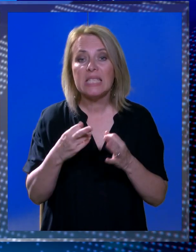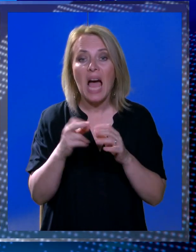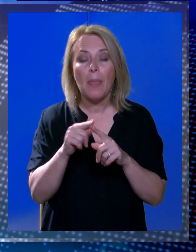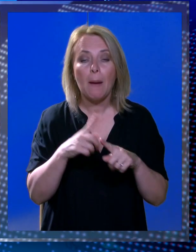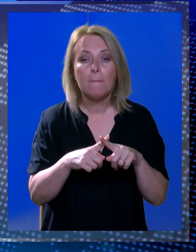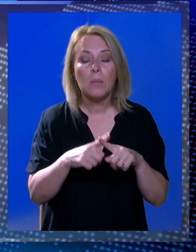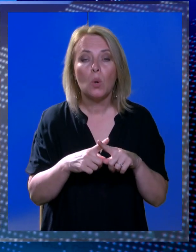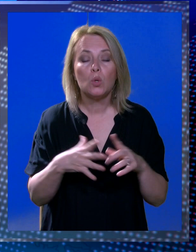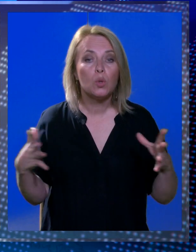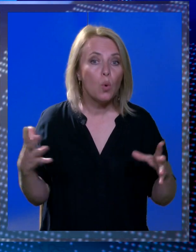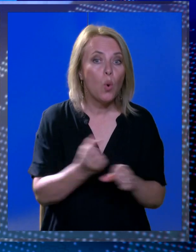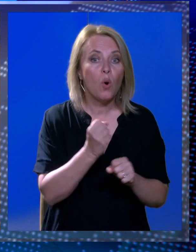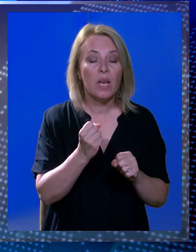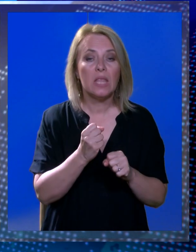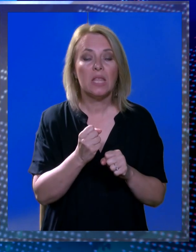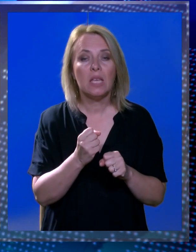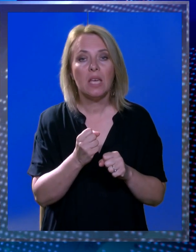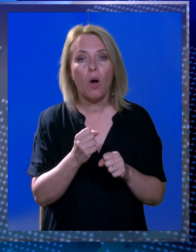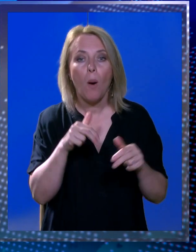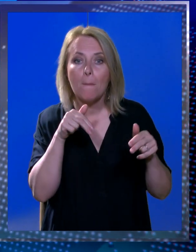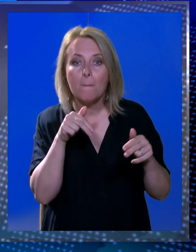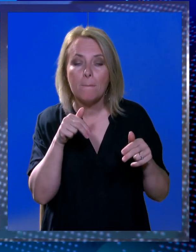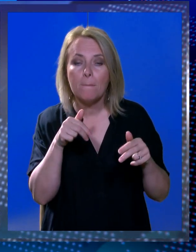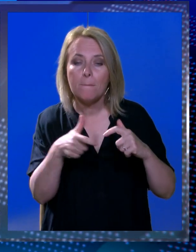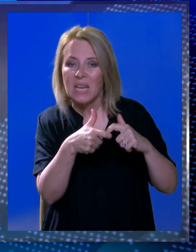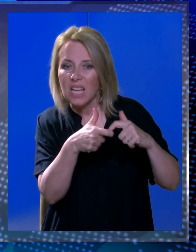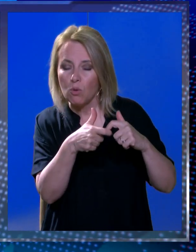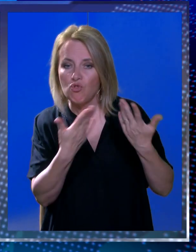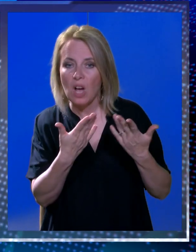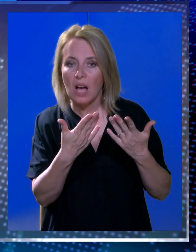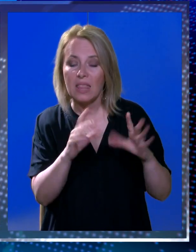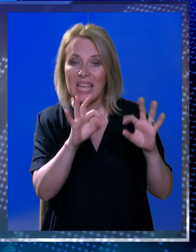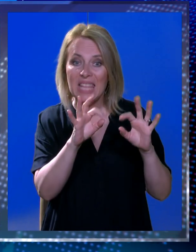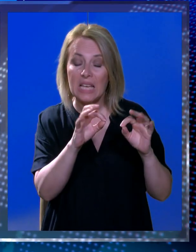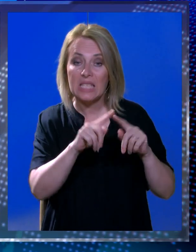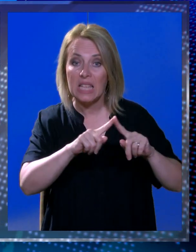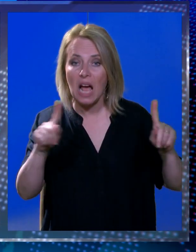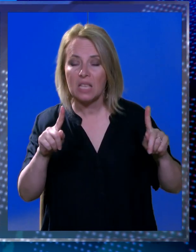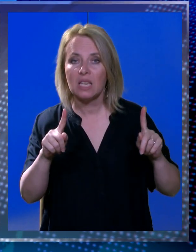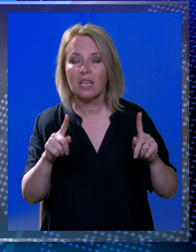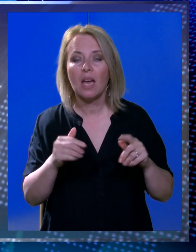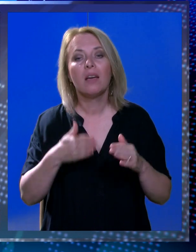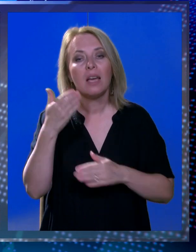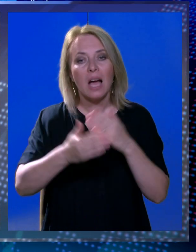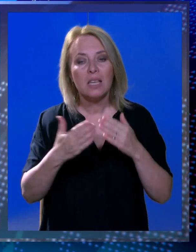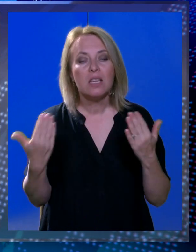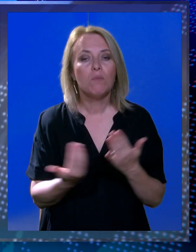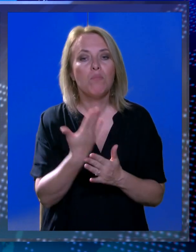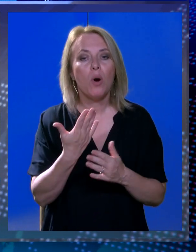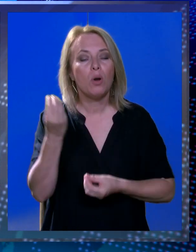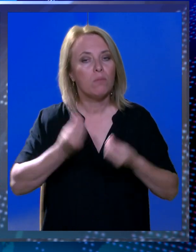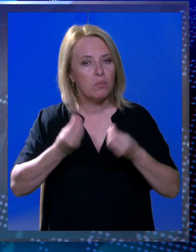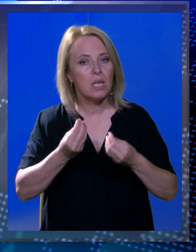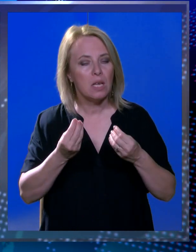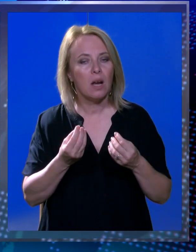Zadra plus uhvatio gotovoj prikričak na nekih deset razlike časnije smo